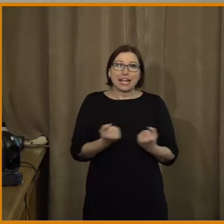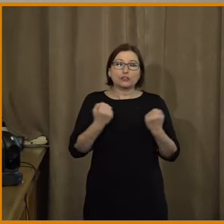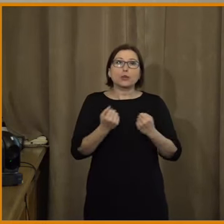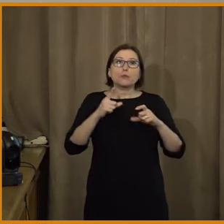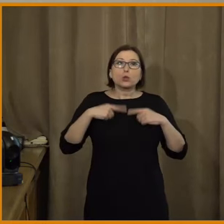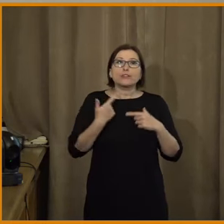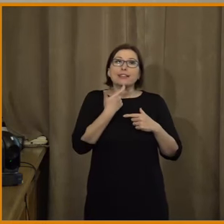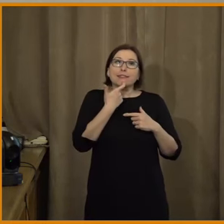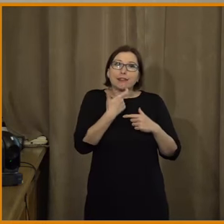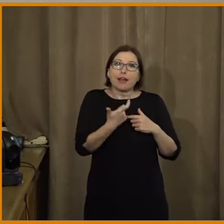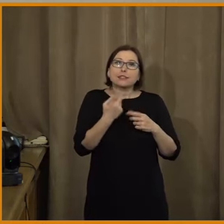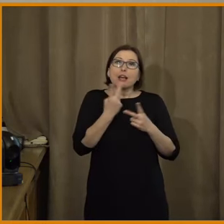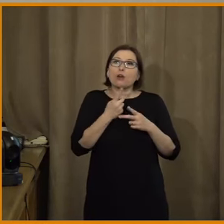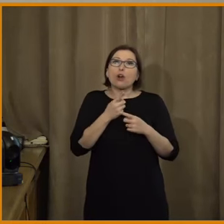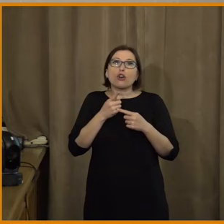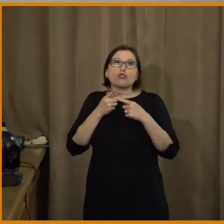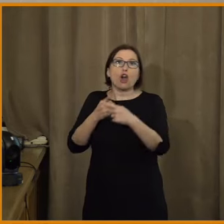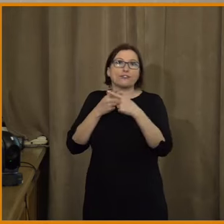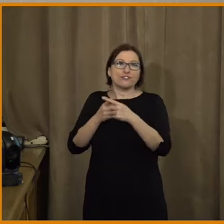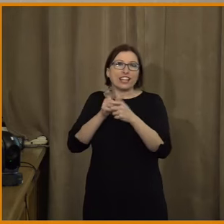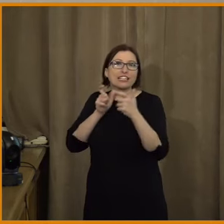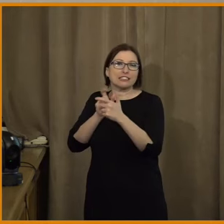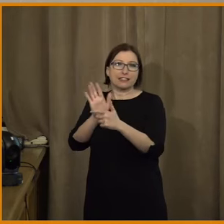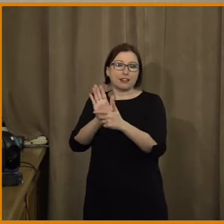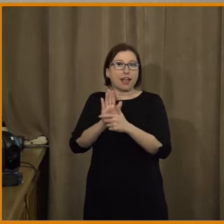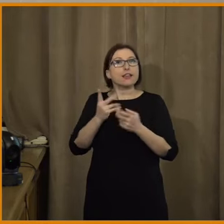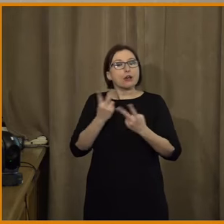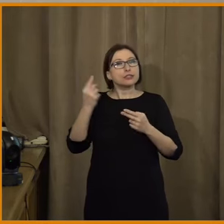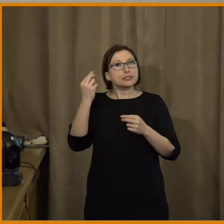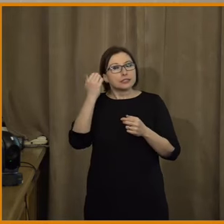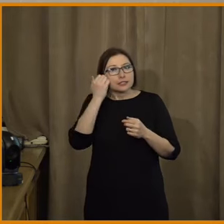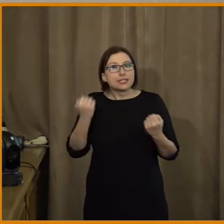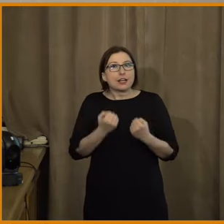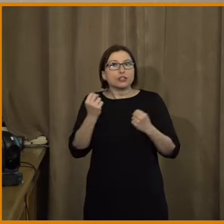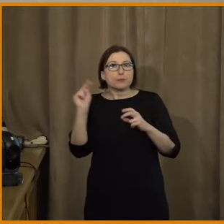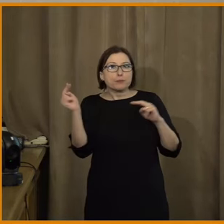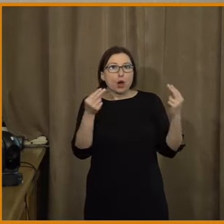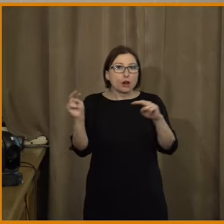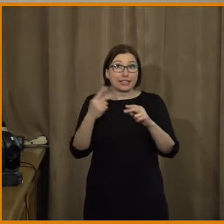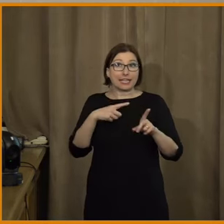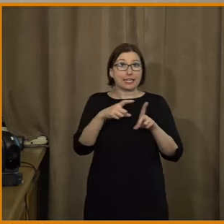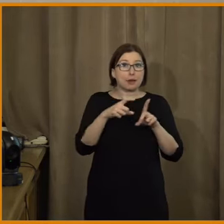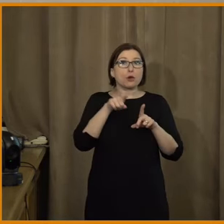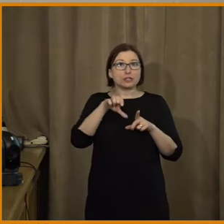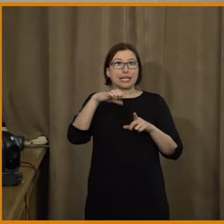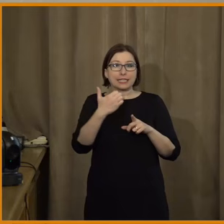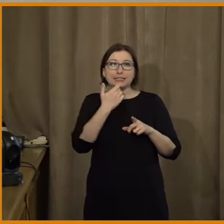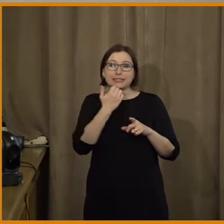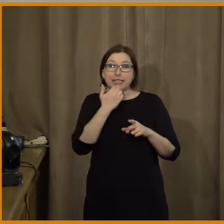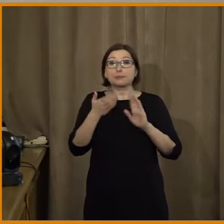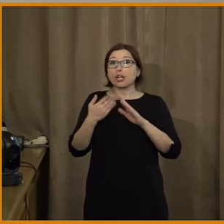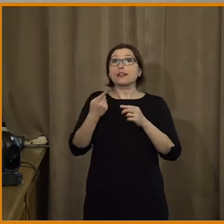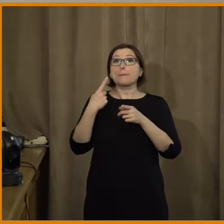používat jazyk, který je nekonfliktní, snažíme se zaměřovat na všechny možné strany. Jedna velká část toho, co dělá DMAVOK.cz, je, že prostě ověřuje výroky